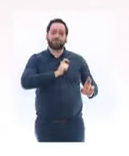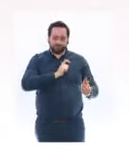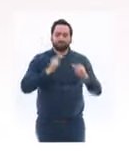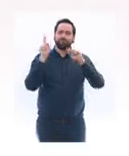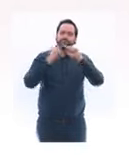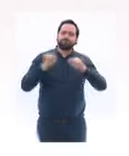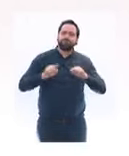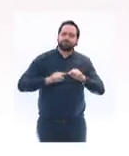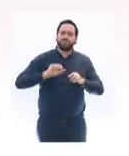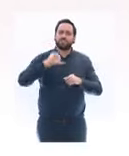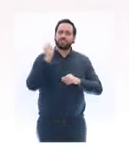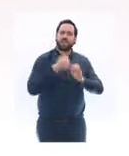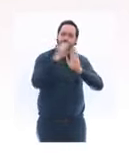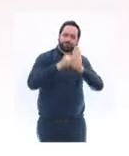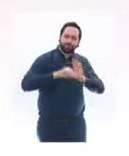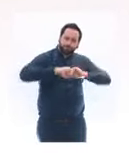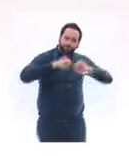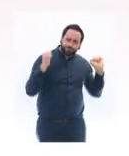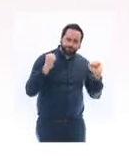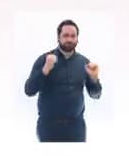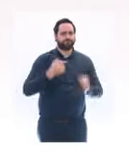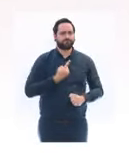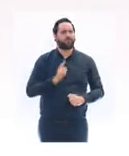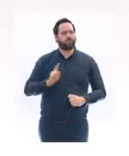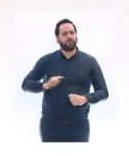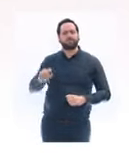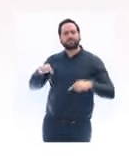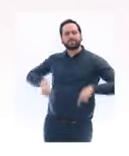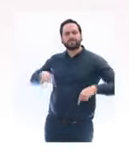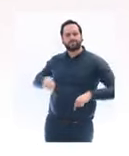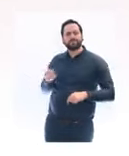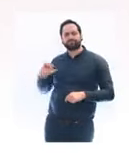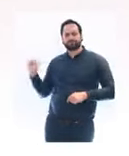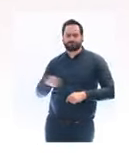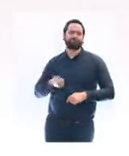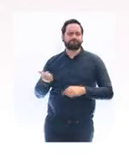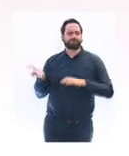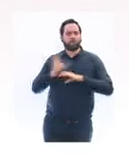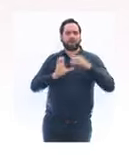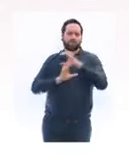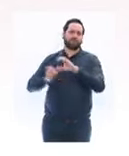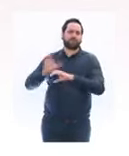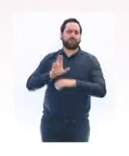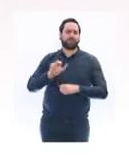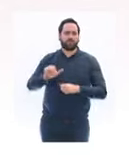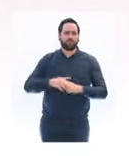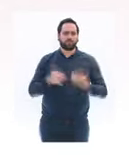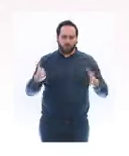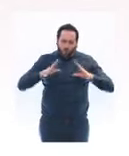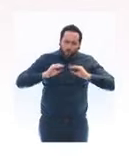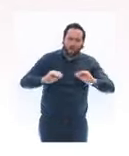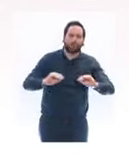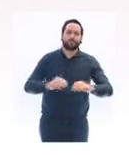ministres concernés les modalités de fonctionnement et de déploiement. L'accélération